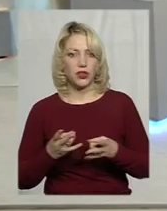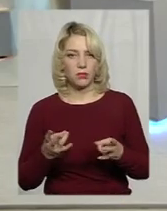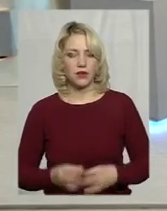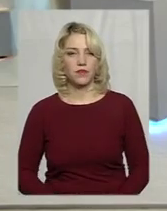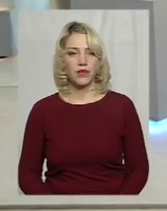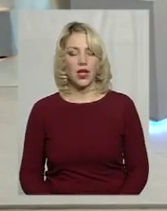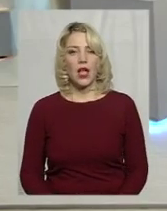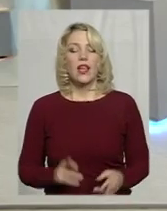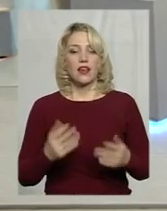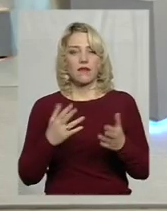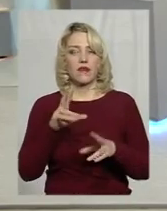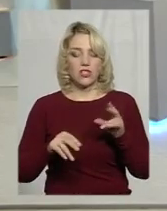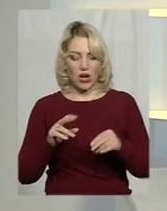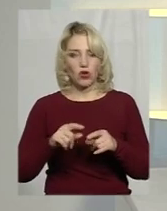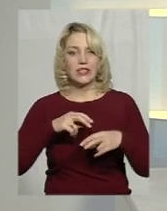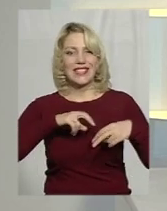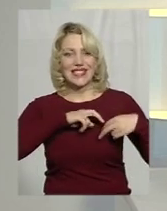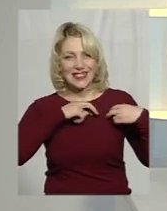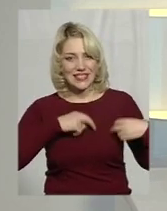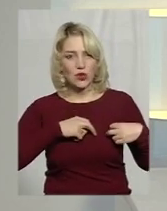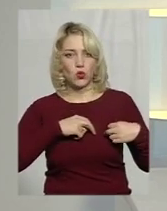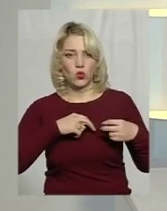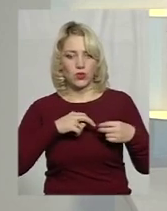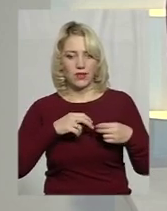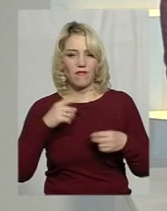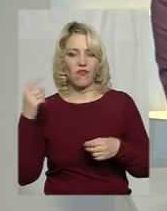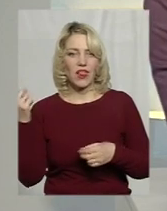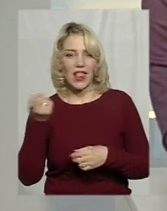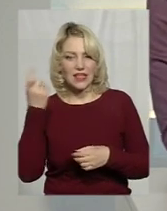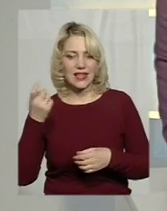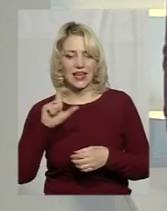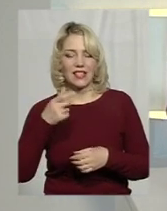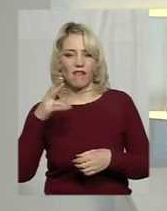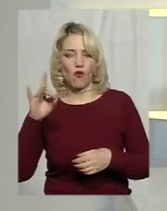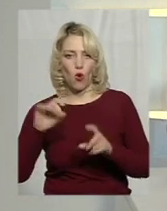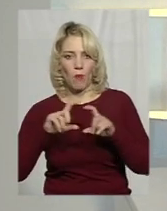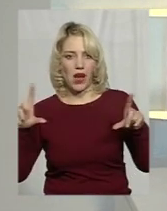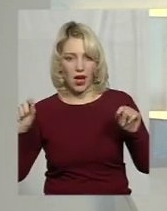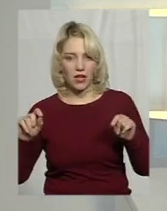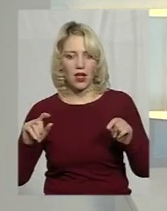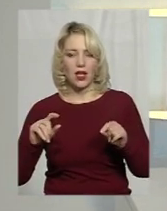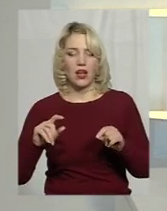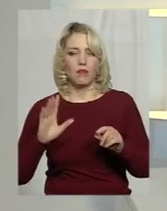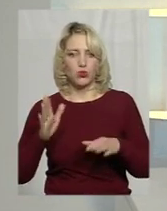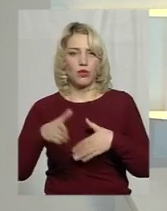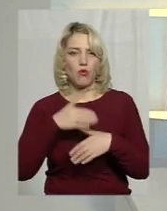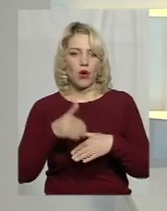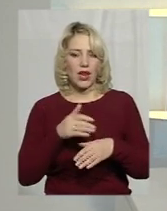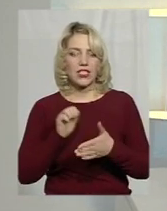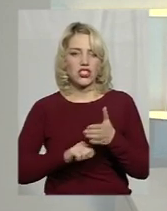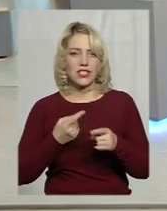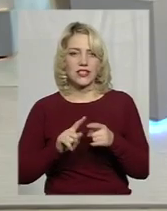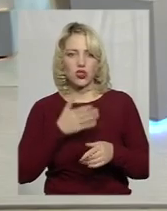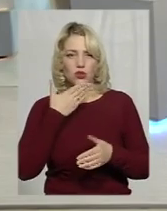ризикують власники євроблях бути покараними через те, що не розмитніть за відведений час? Дивіться,